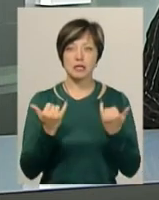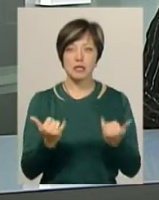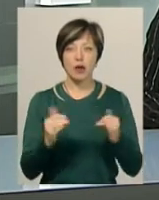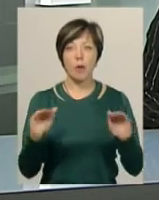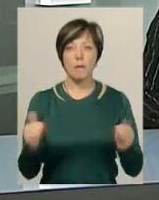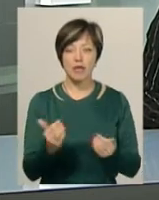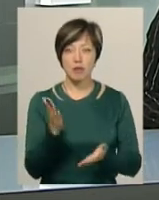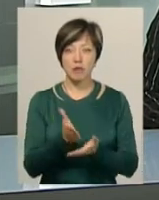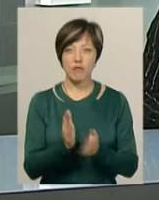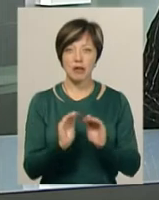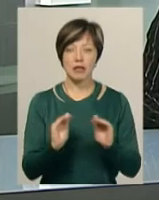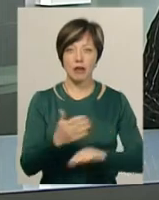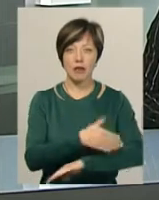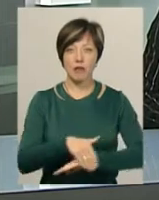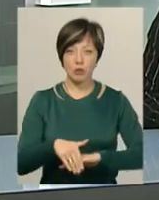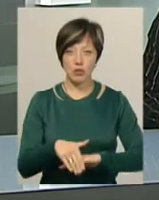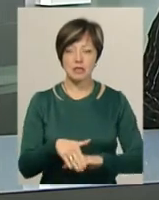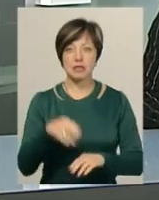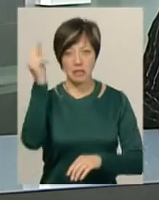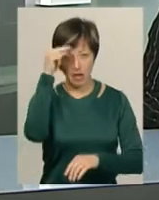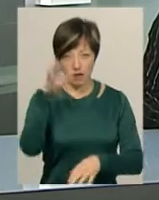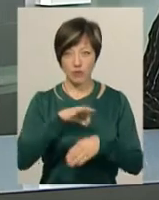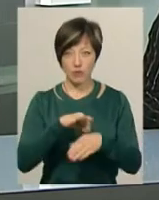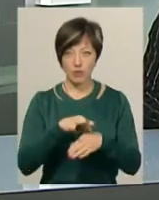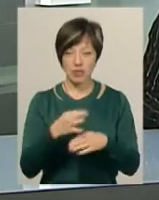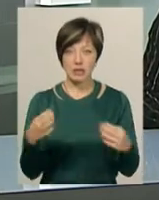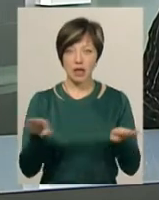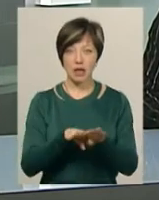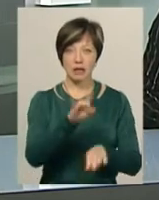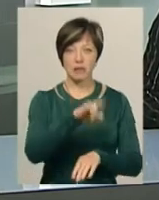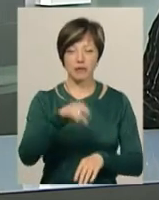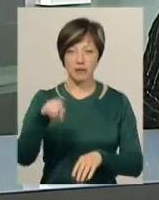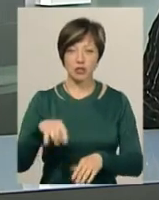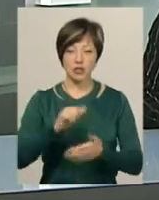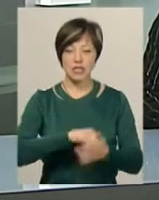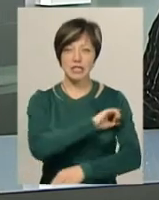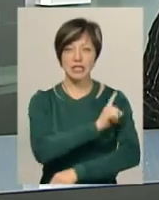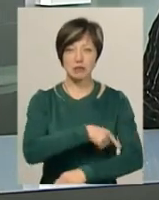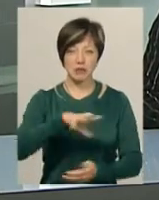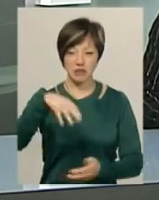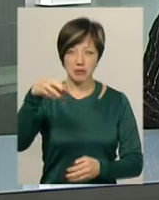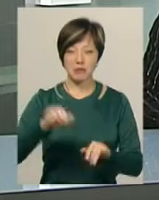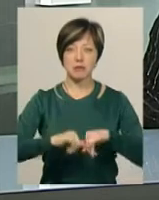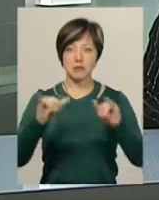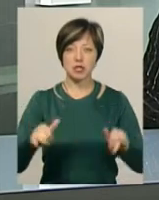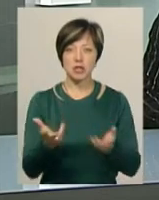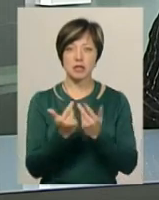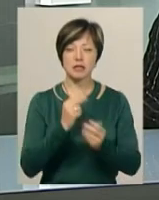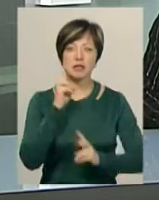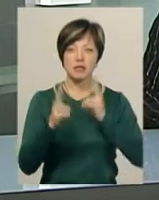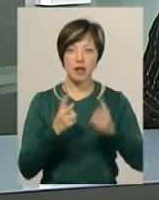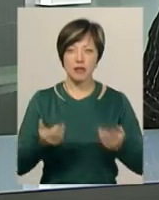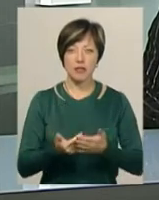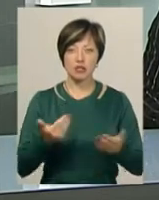обмежили перебування дітей на вулиці. Заняття проводять із закритими вікнами. Через сильне задимлення збільшувалася кількість скарг від